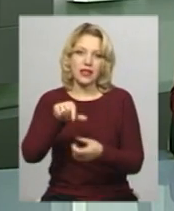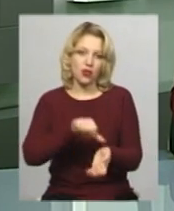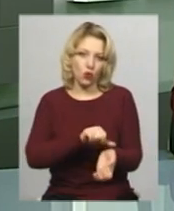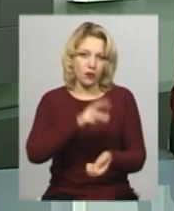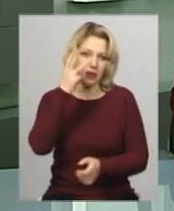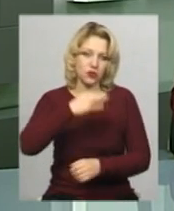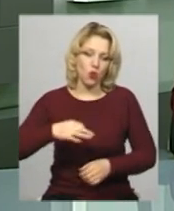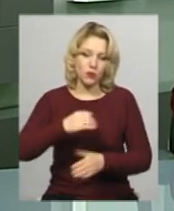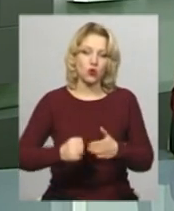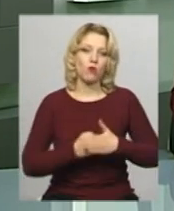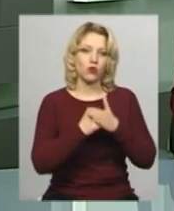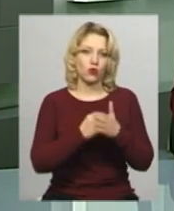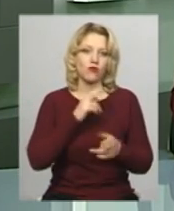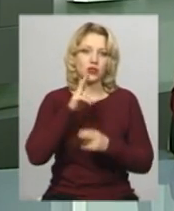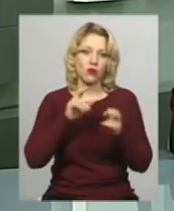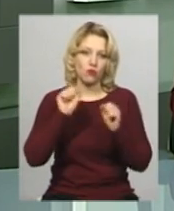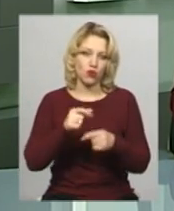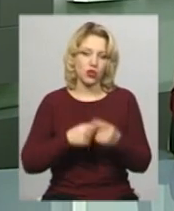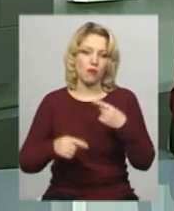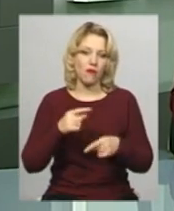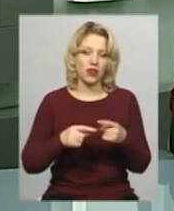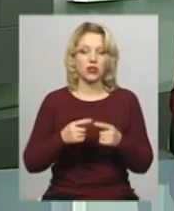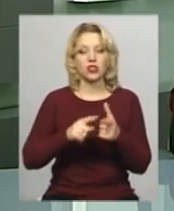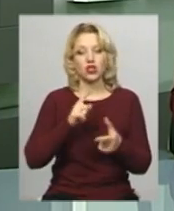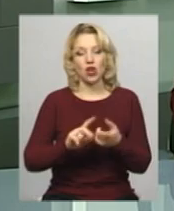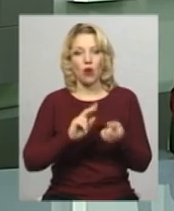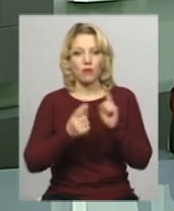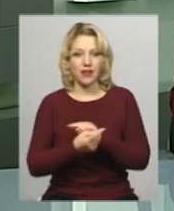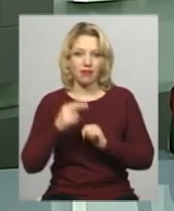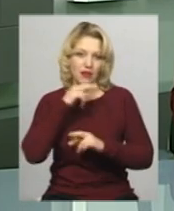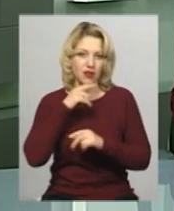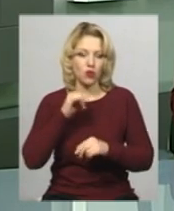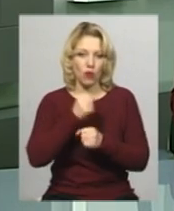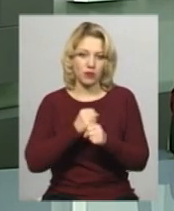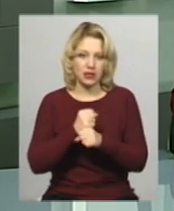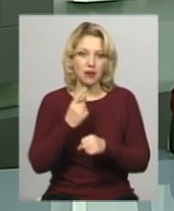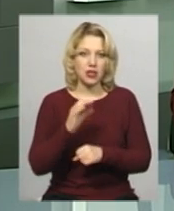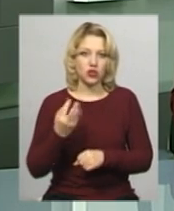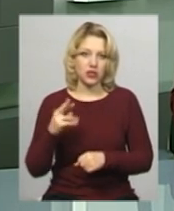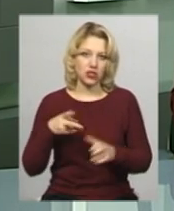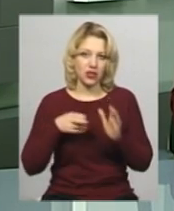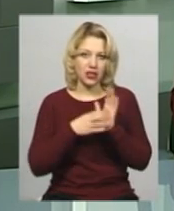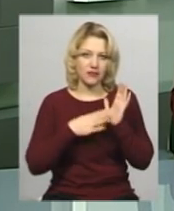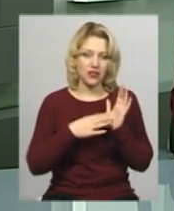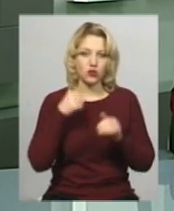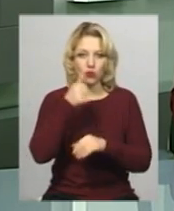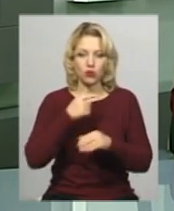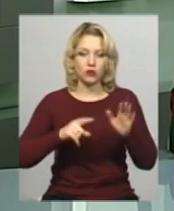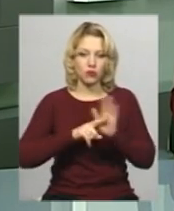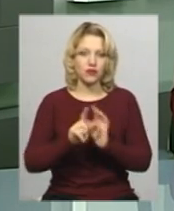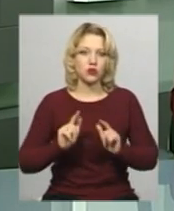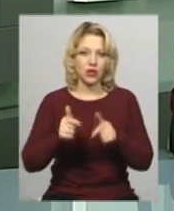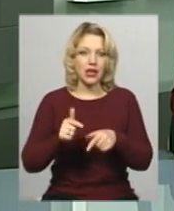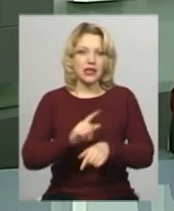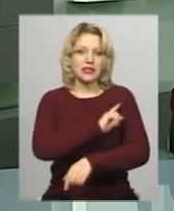області з обґрунтованою скаргою можна повернути чи обміняти ліки у аптеці. З 1 січня 2019 року вступили в силу зміни до